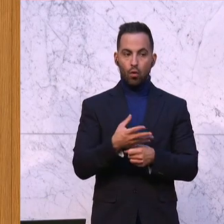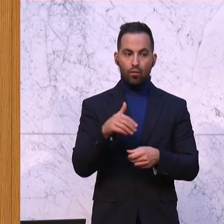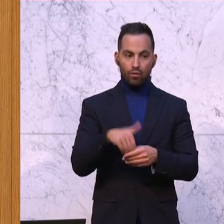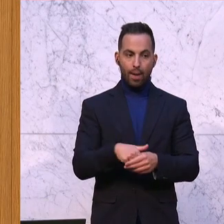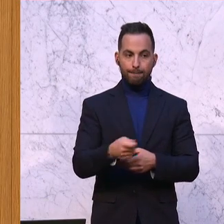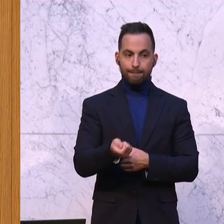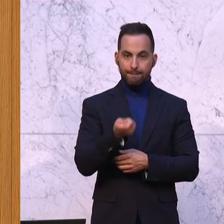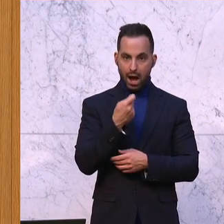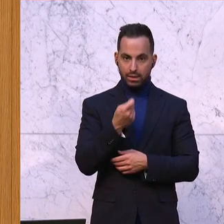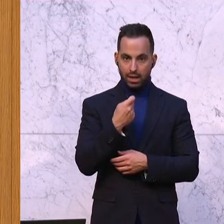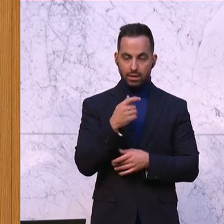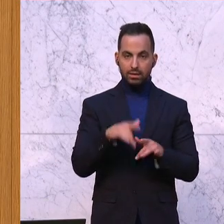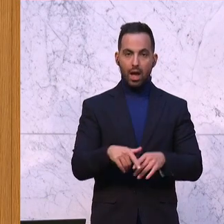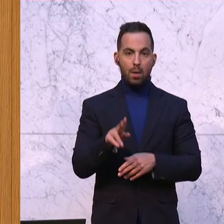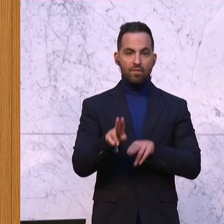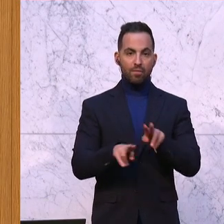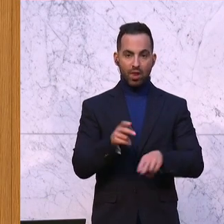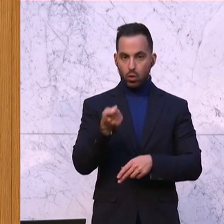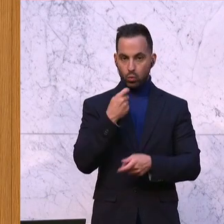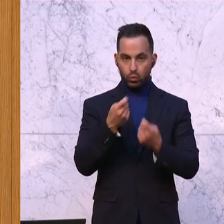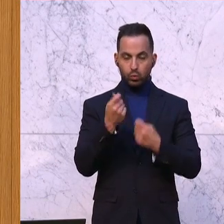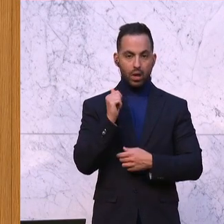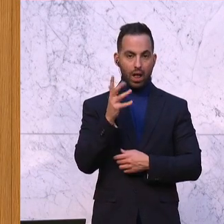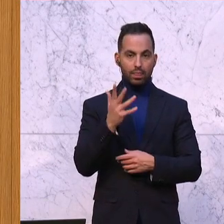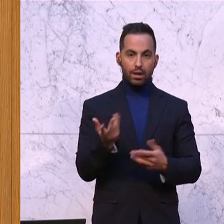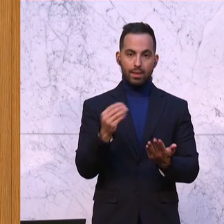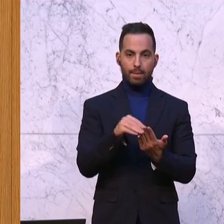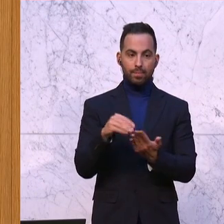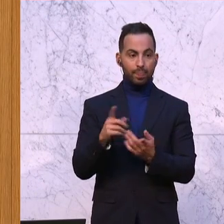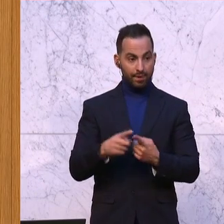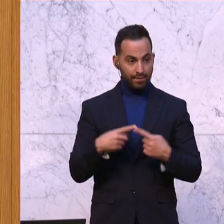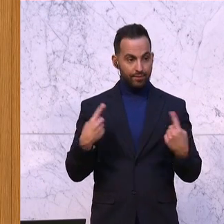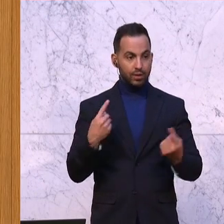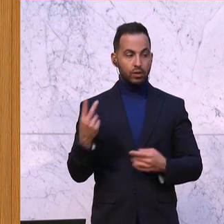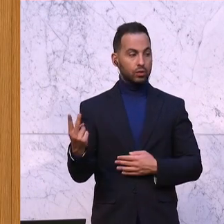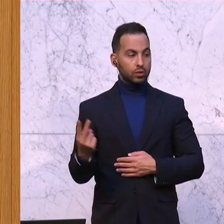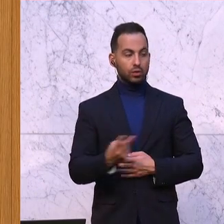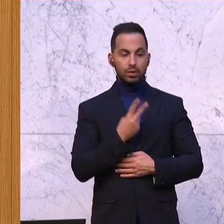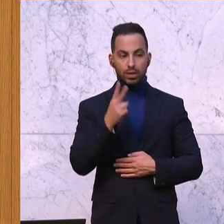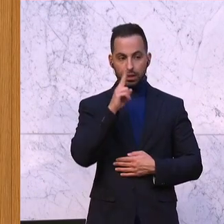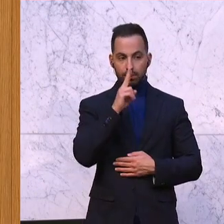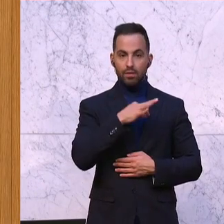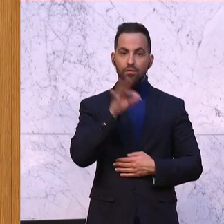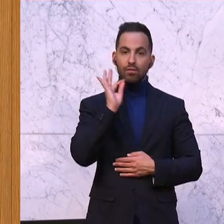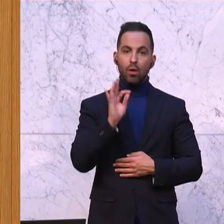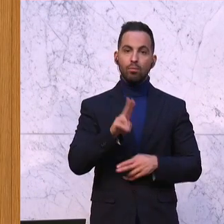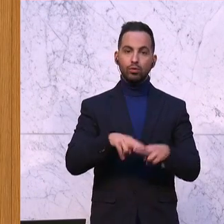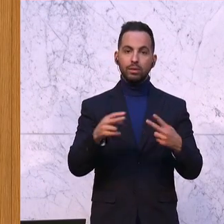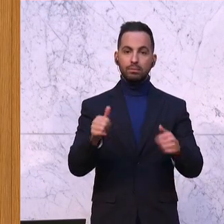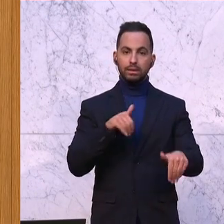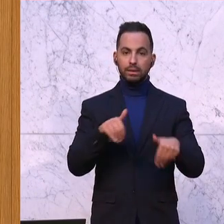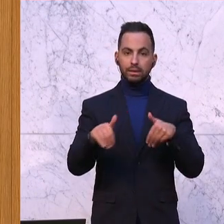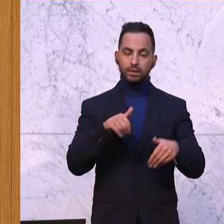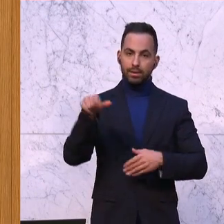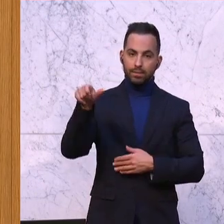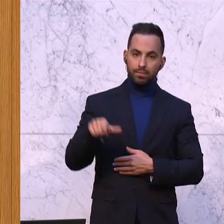in den Verpflegungsalltag zu integrieren. Wir sind stolz drauf, liebe Frau Bundesministerin, Vielen Dank für